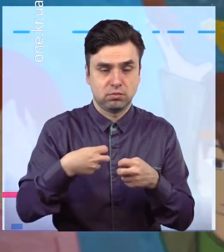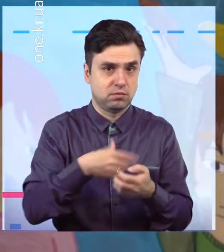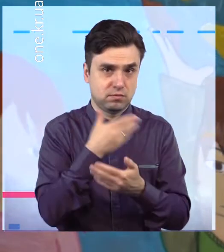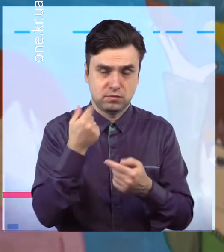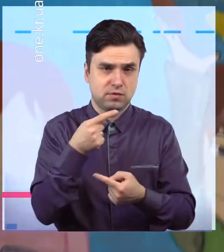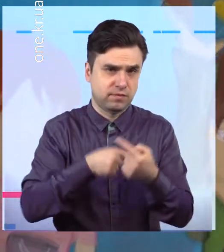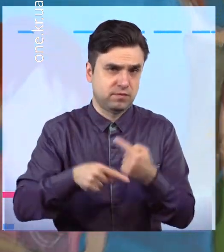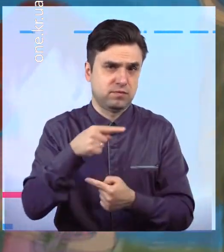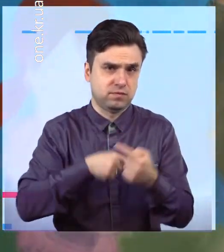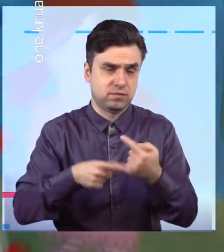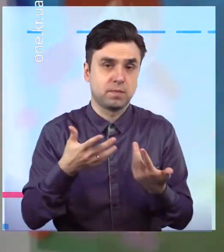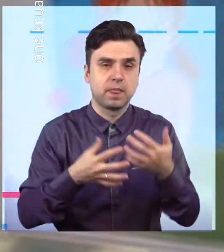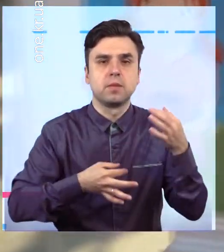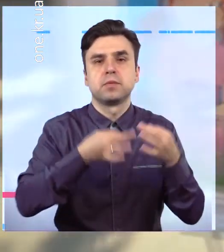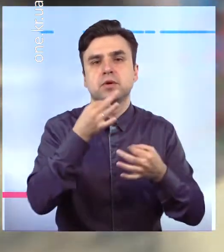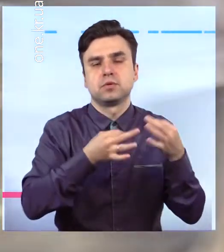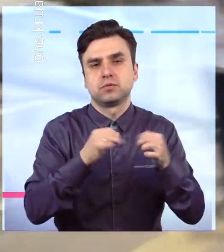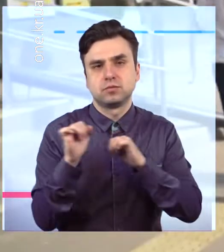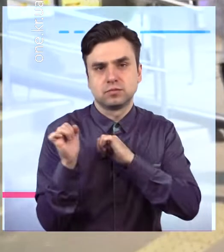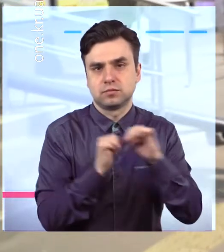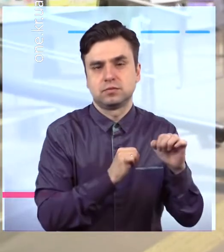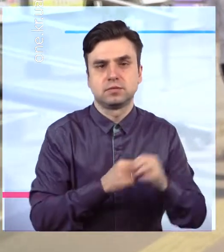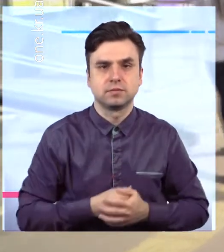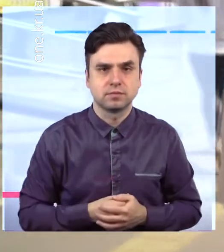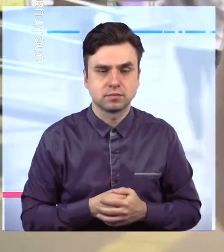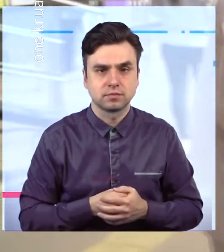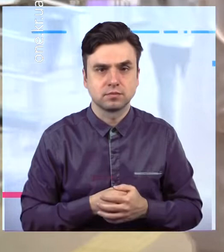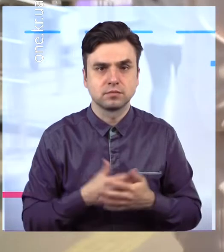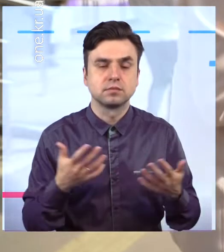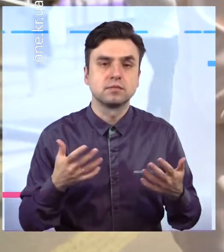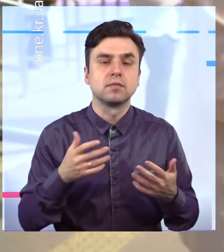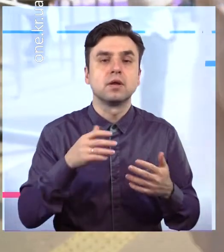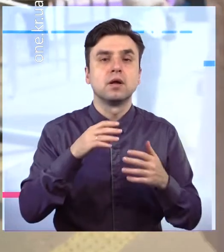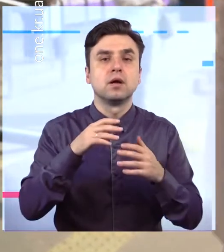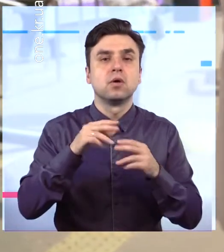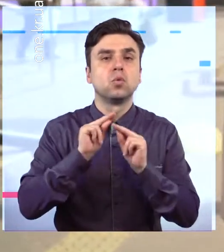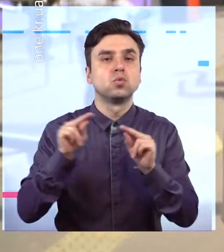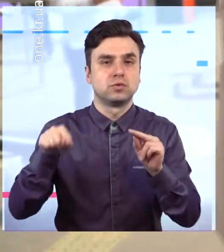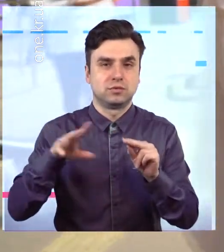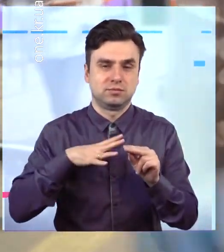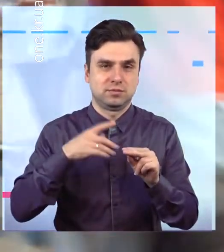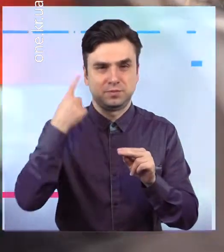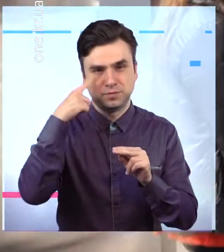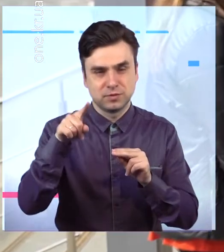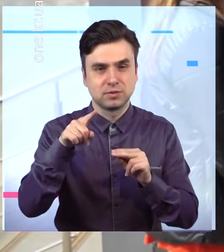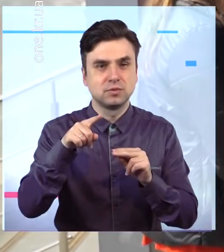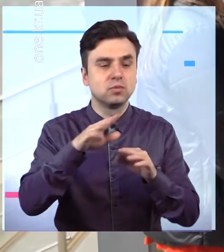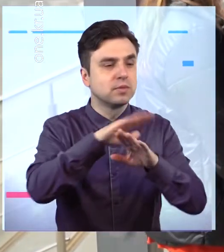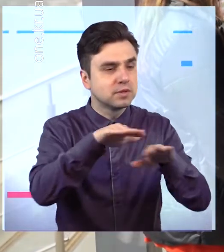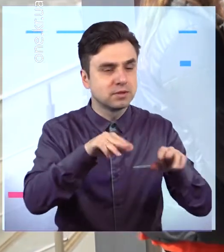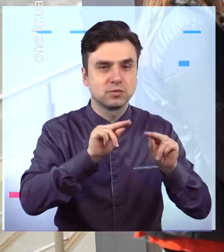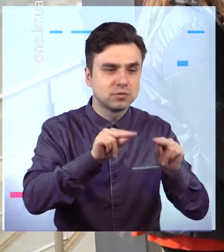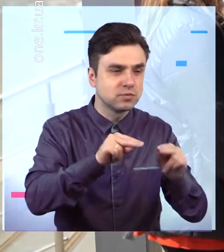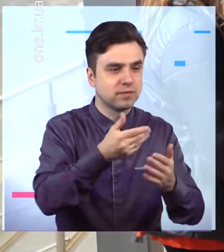хотіли донести педагоги дітям під час онлайн-занять. Кажуть, вийшло. Адже до виготовлення сумок з екологічно чистих матеріалів долучились учні